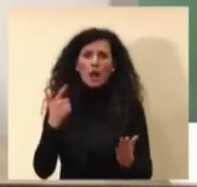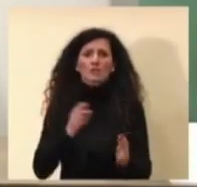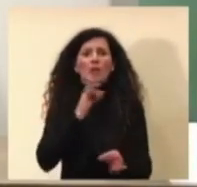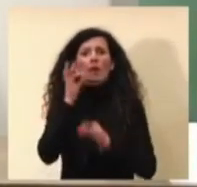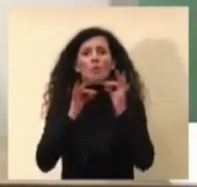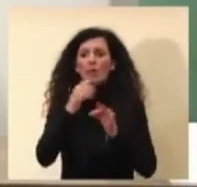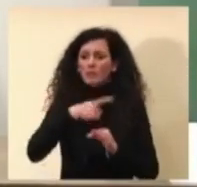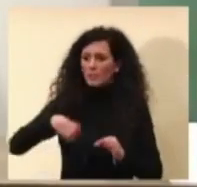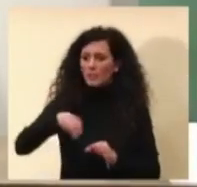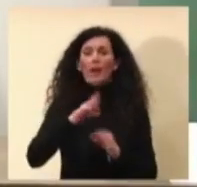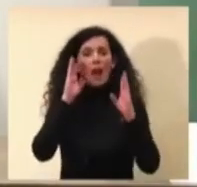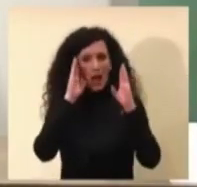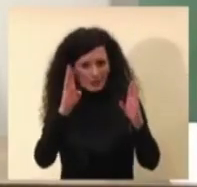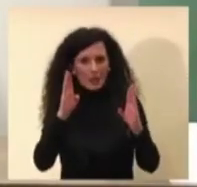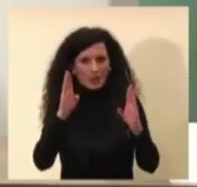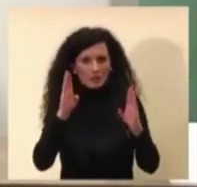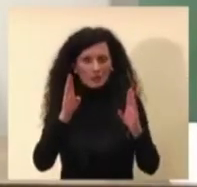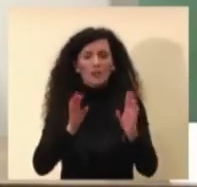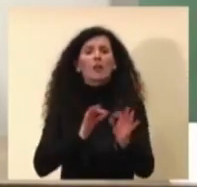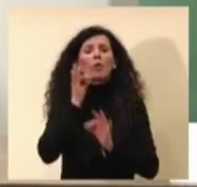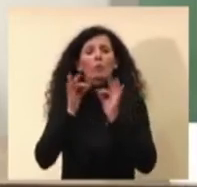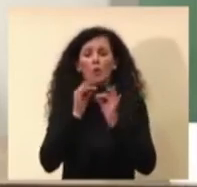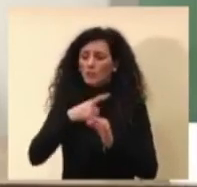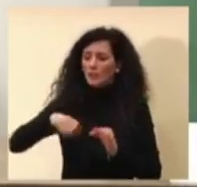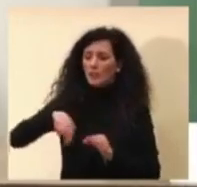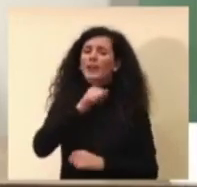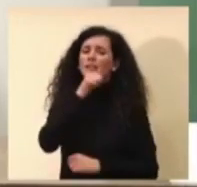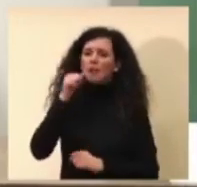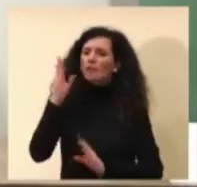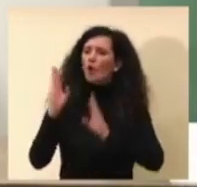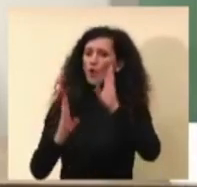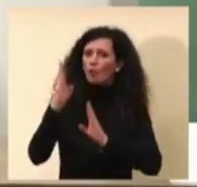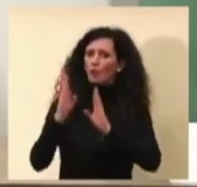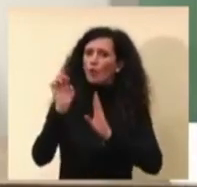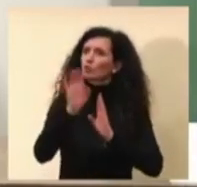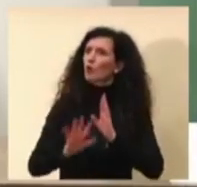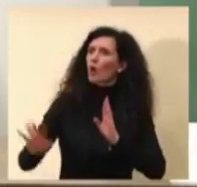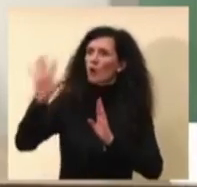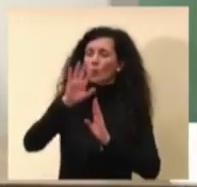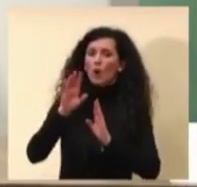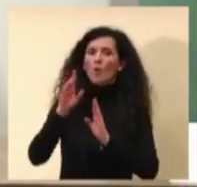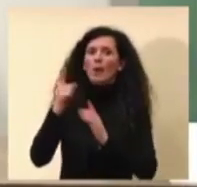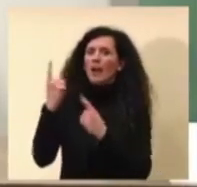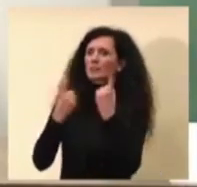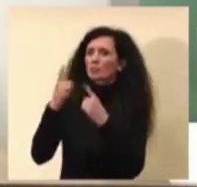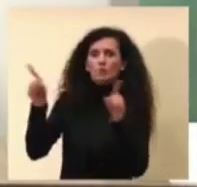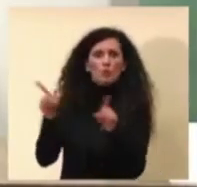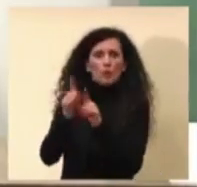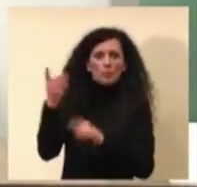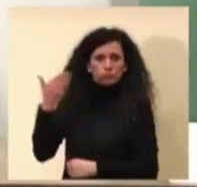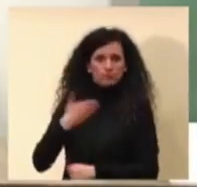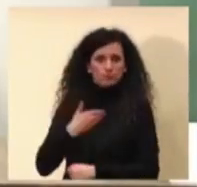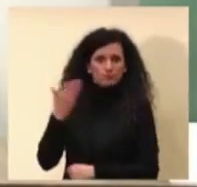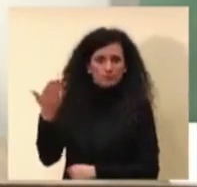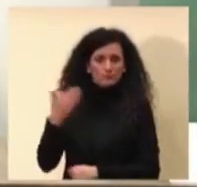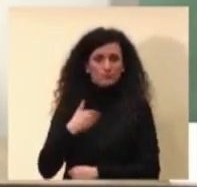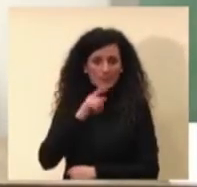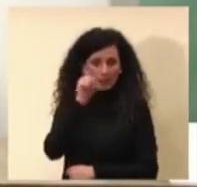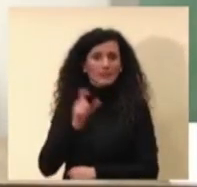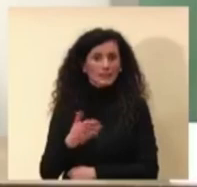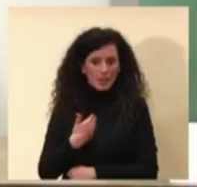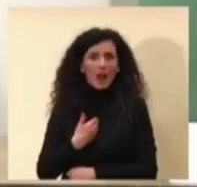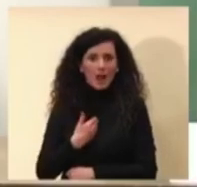confrontarci continuamente con i colleghi degli altri paesi europei che hanno una situazione analoga alla nostra e quindi diciamo è una